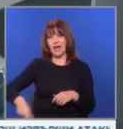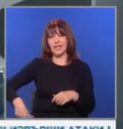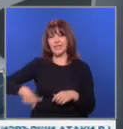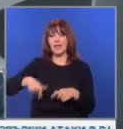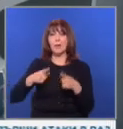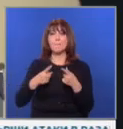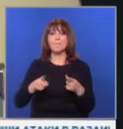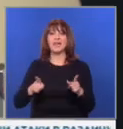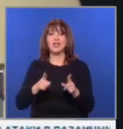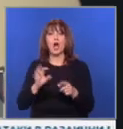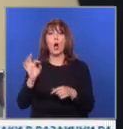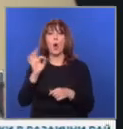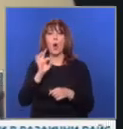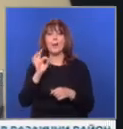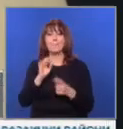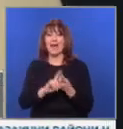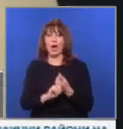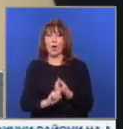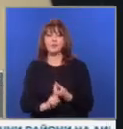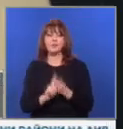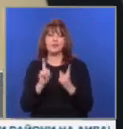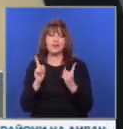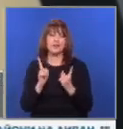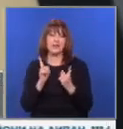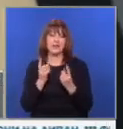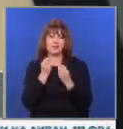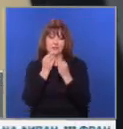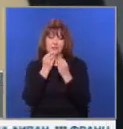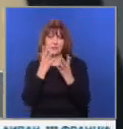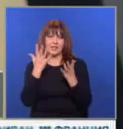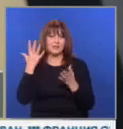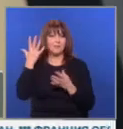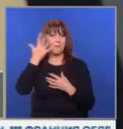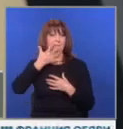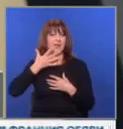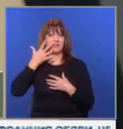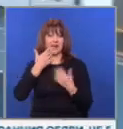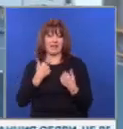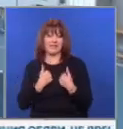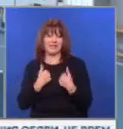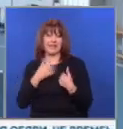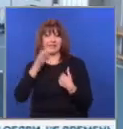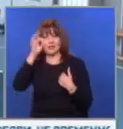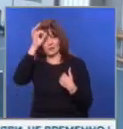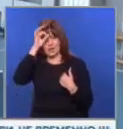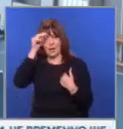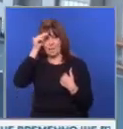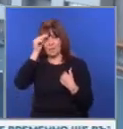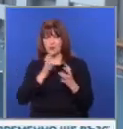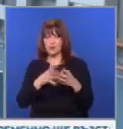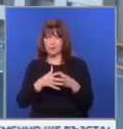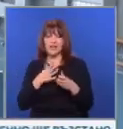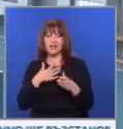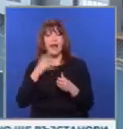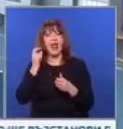менеджер на Олимпия Кос и беше едно изключително преживяване както за нас, така и за учениците. Българският отбор носи името